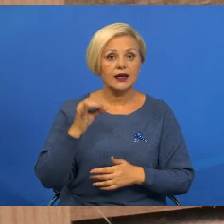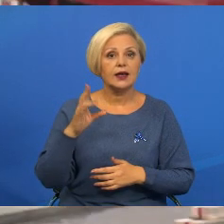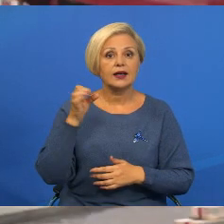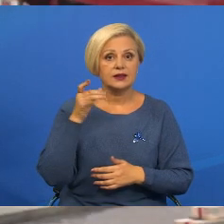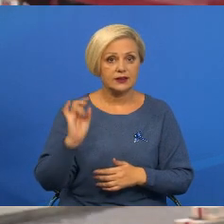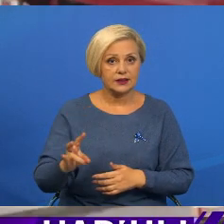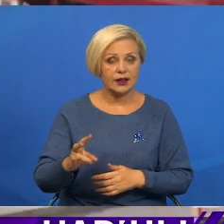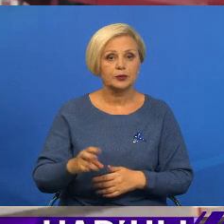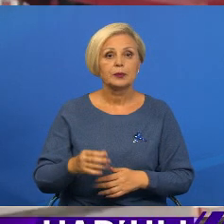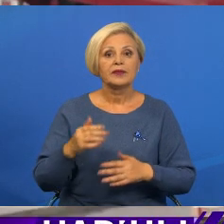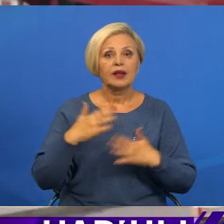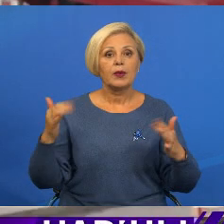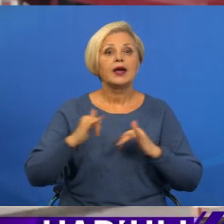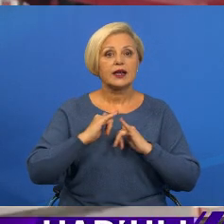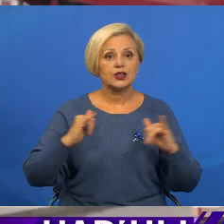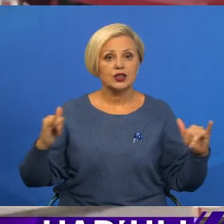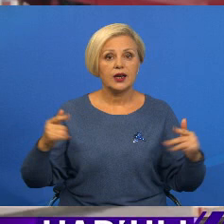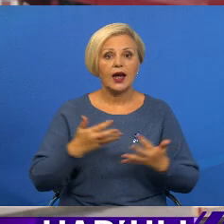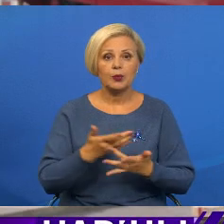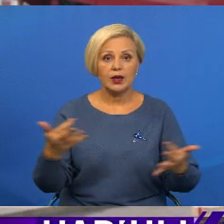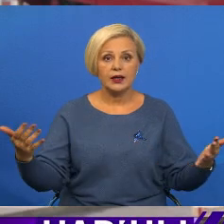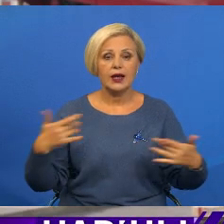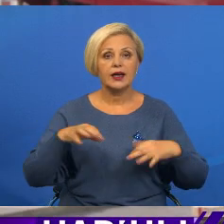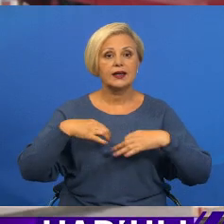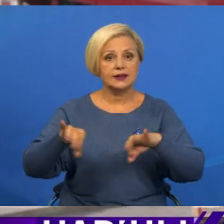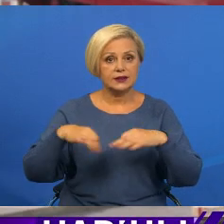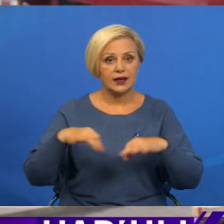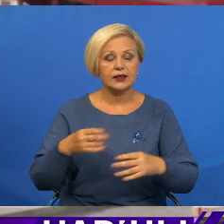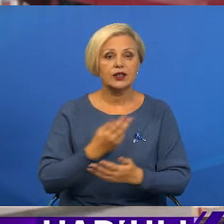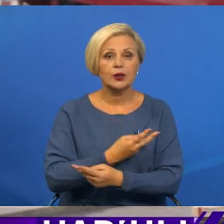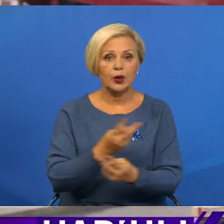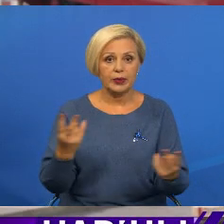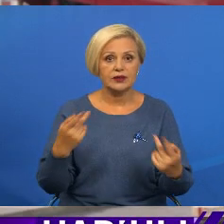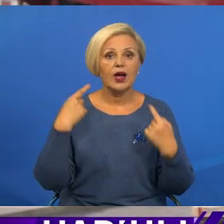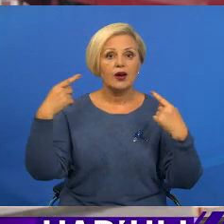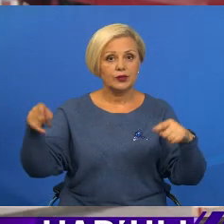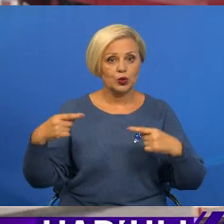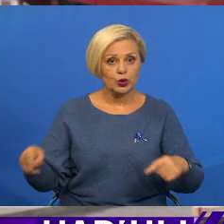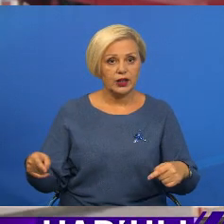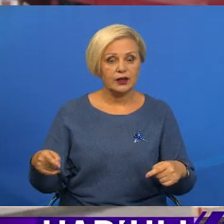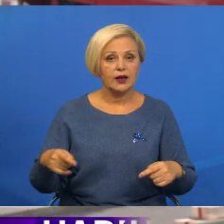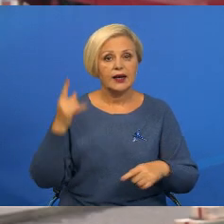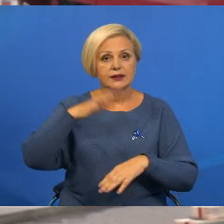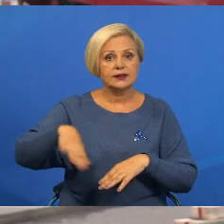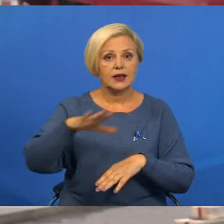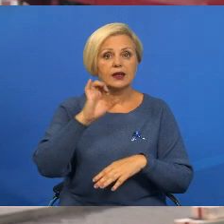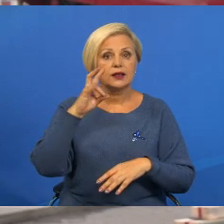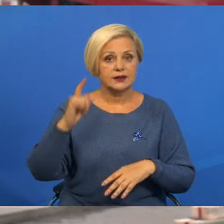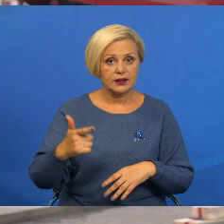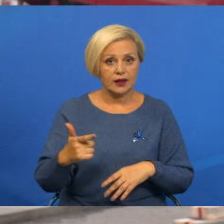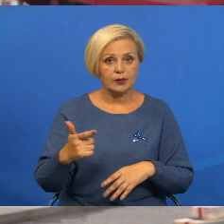Казахстан. Безусловно, расширяем линейку нашей техники и представляем в других странах СНГ.